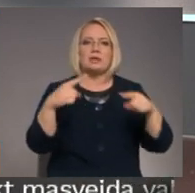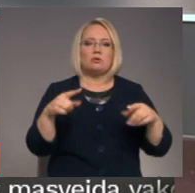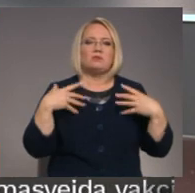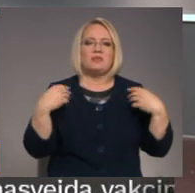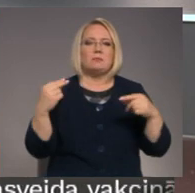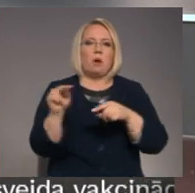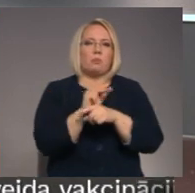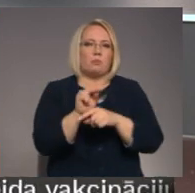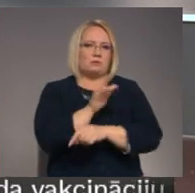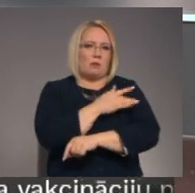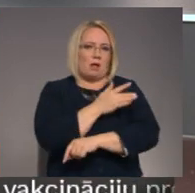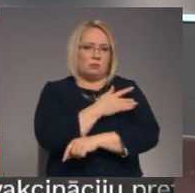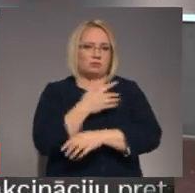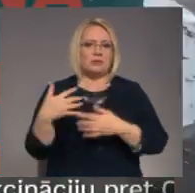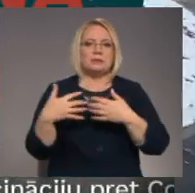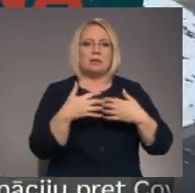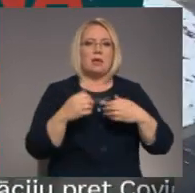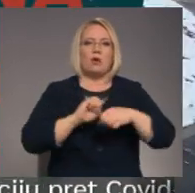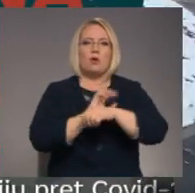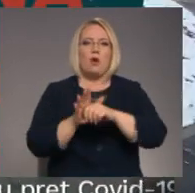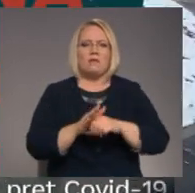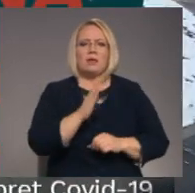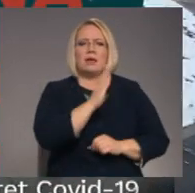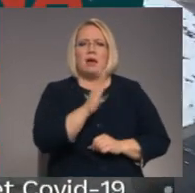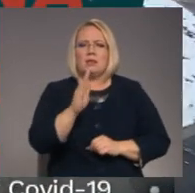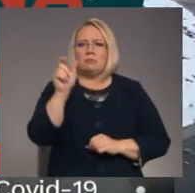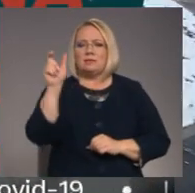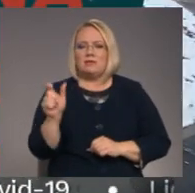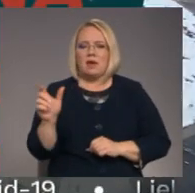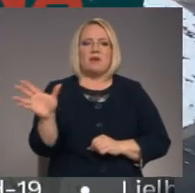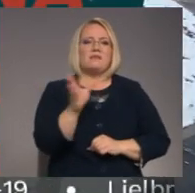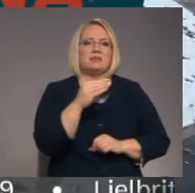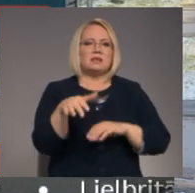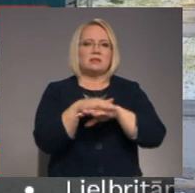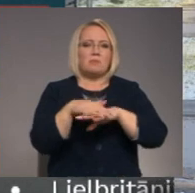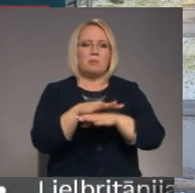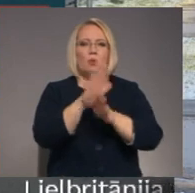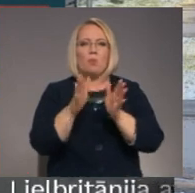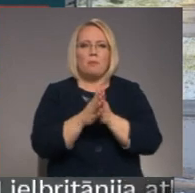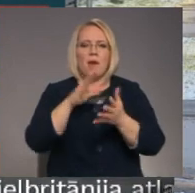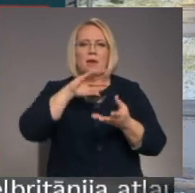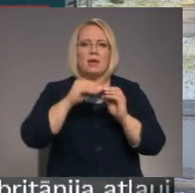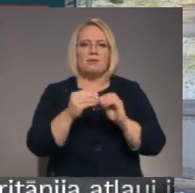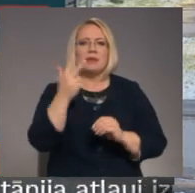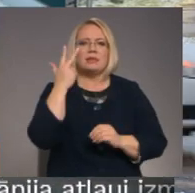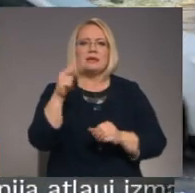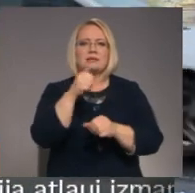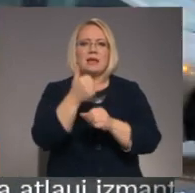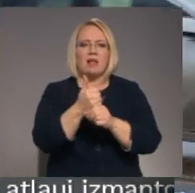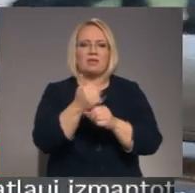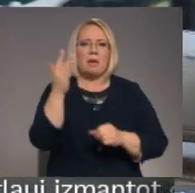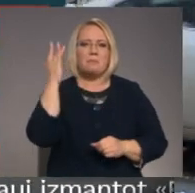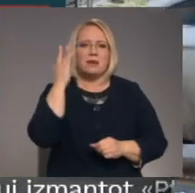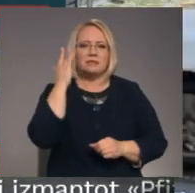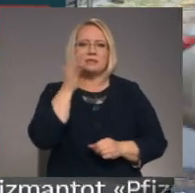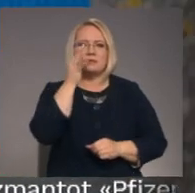Re, visi pakalpojums ciņai ar COVID-19 tik vienam cilvēkam un visai sabiedrībai kopā jāievērot trīs galvenie principus ar